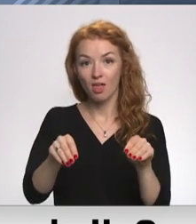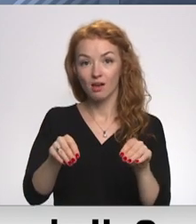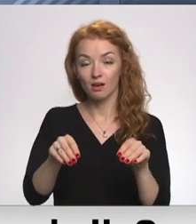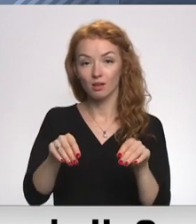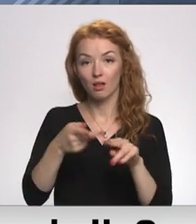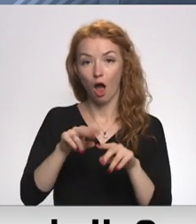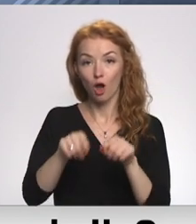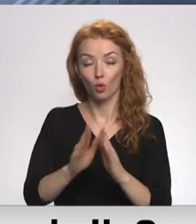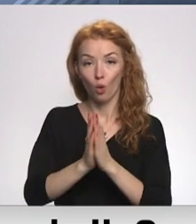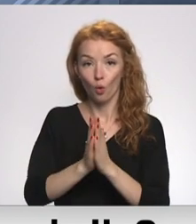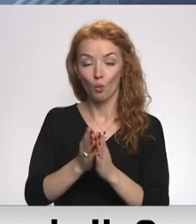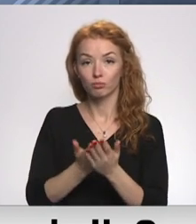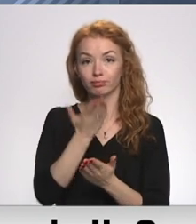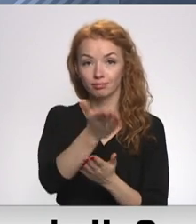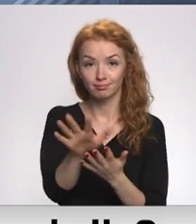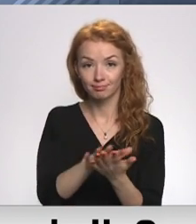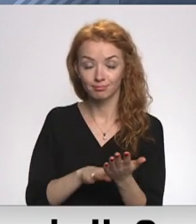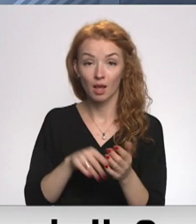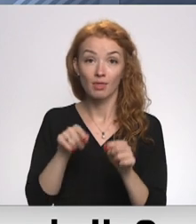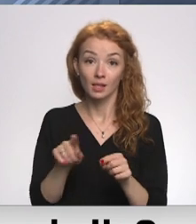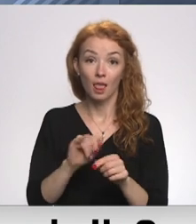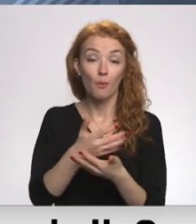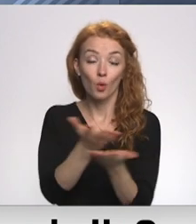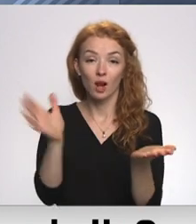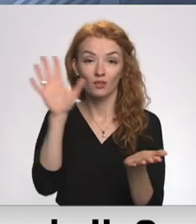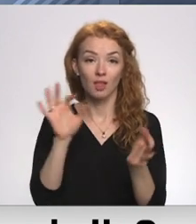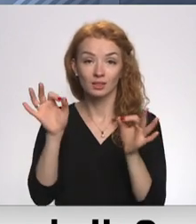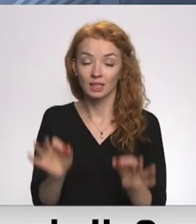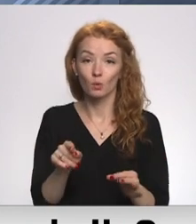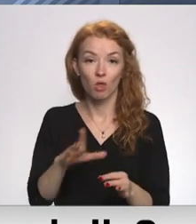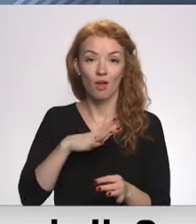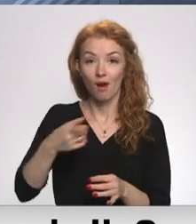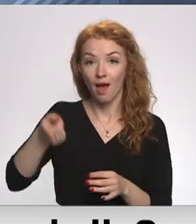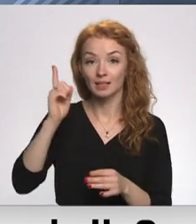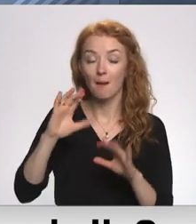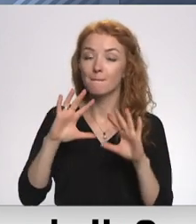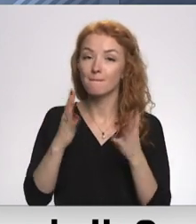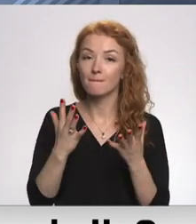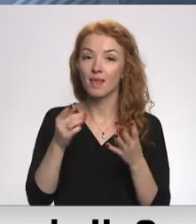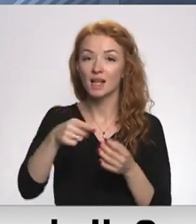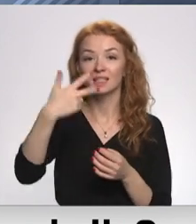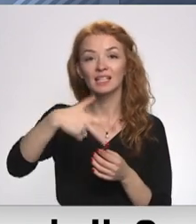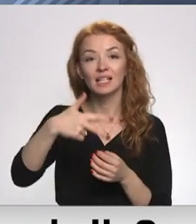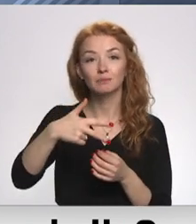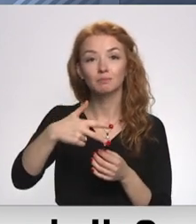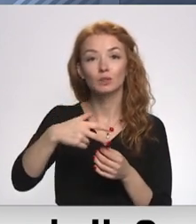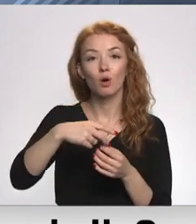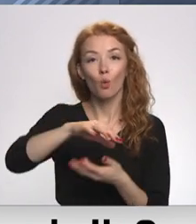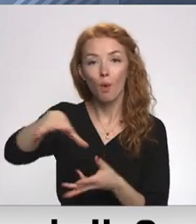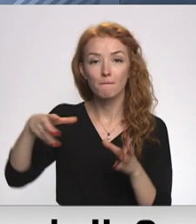un pieprasīt, ja kuras valsts tiesības un neviens to nedrīkst lekt. Tas ir 30 valsts lēmums